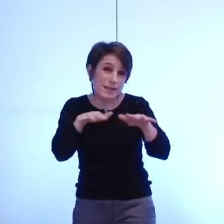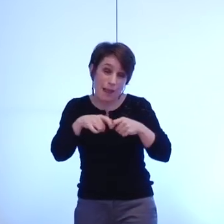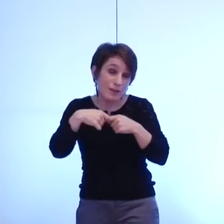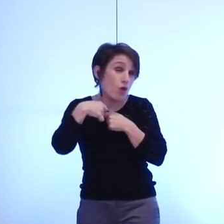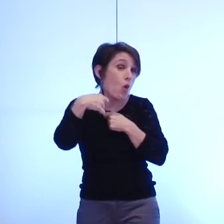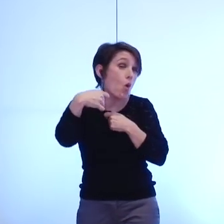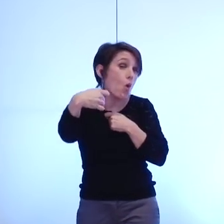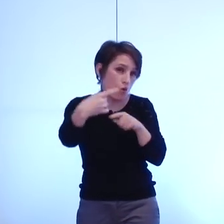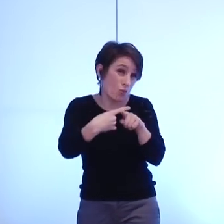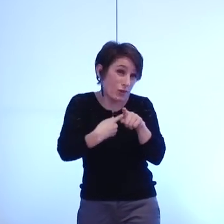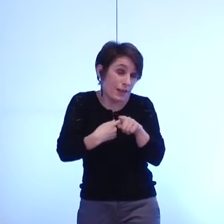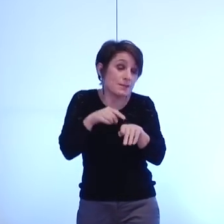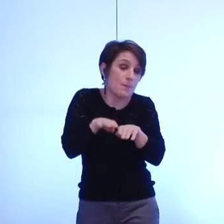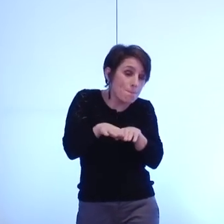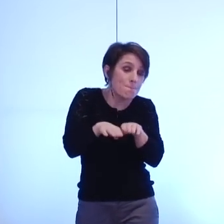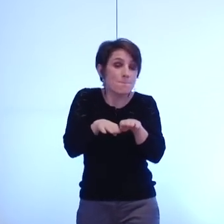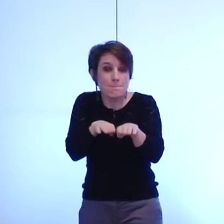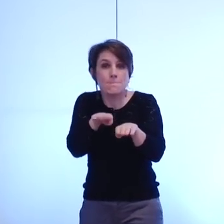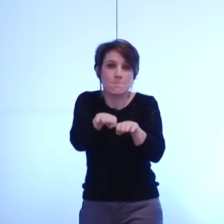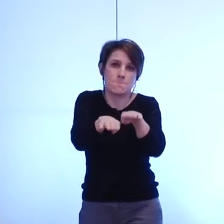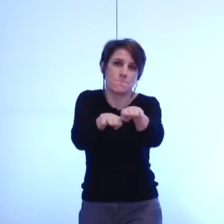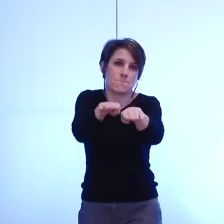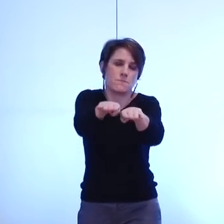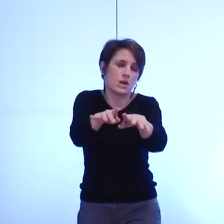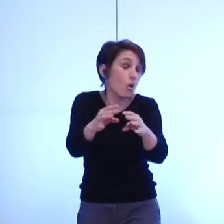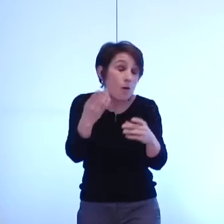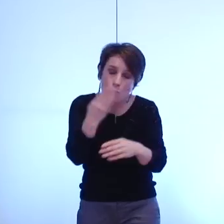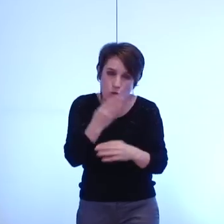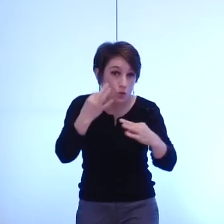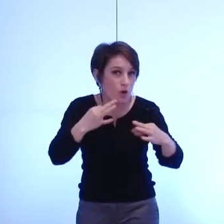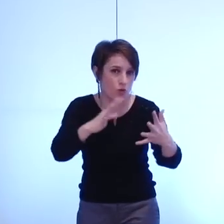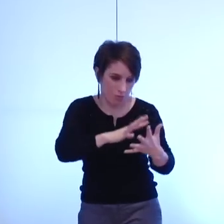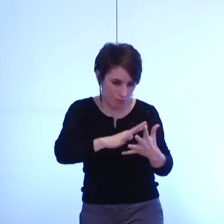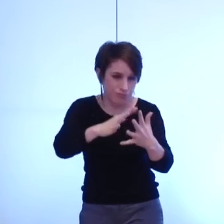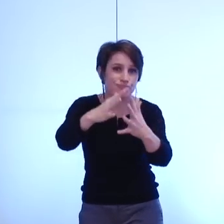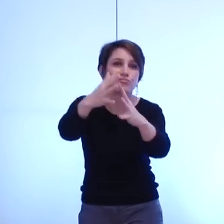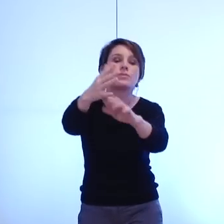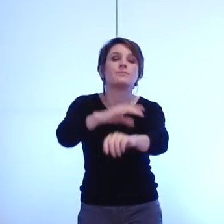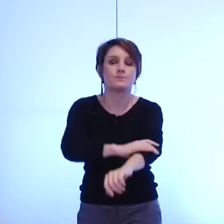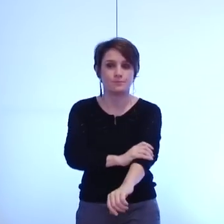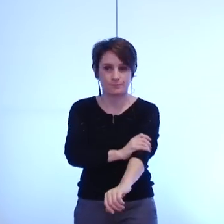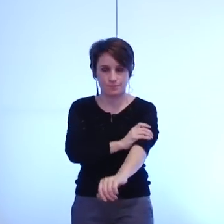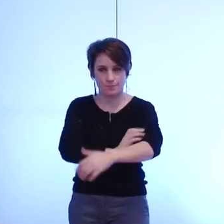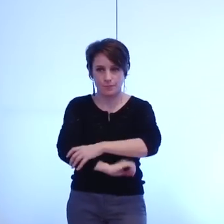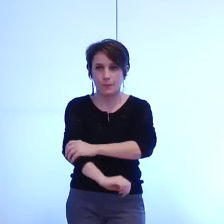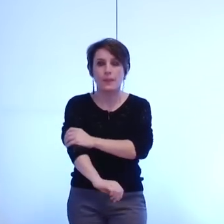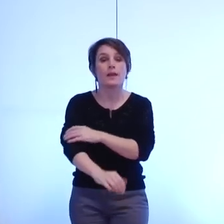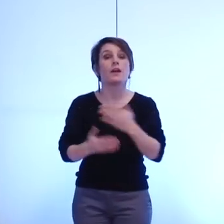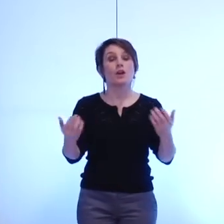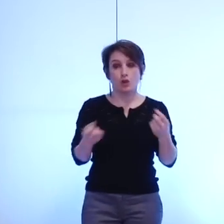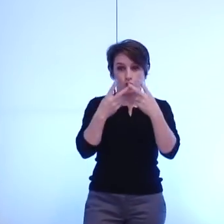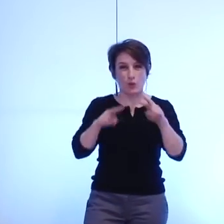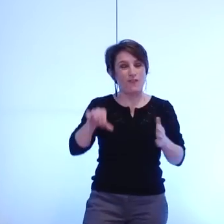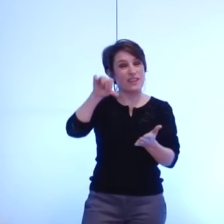ce temps va nous permettre de le faire quelle est l'attitude finalement de la ville centre et donc